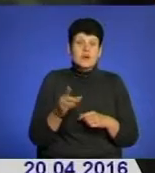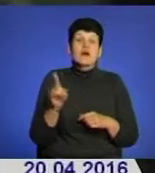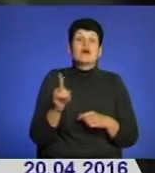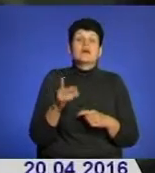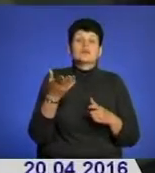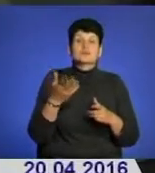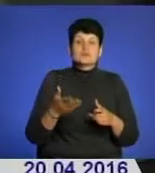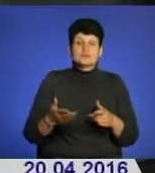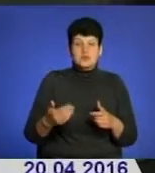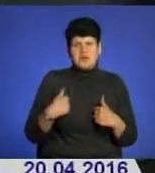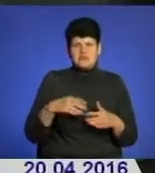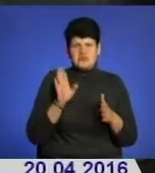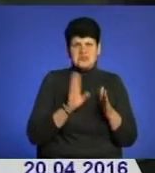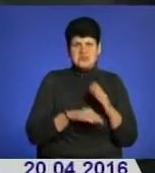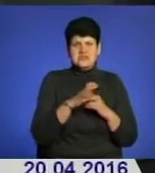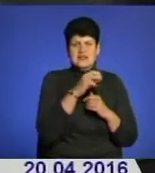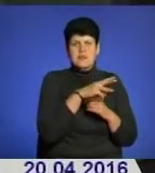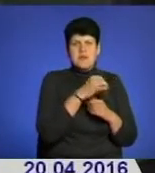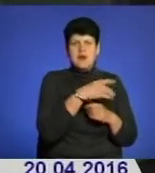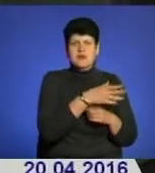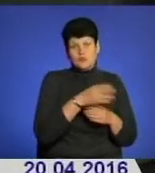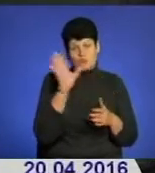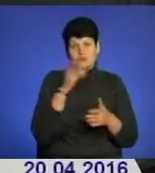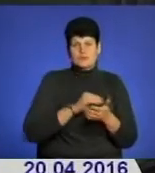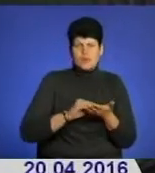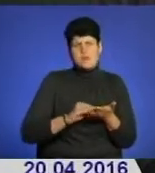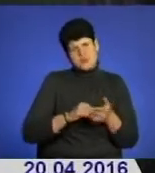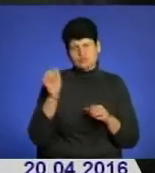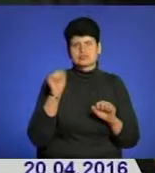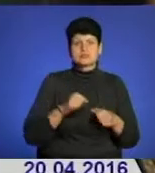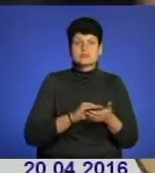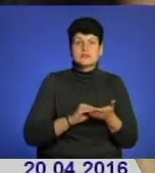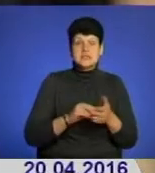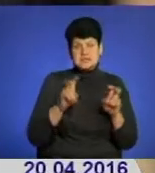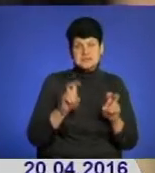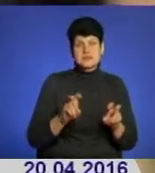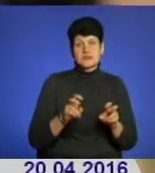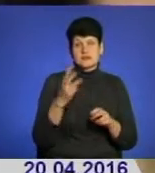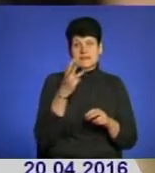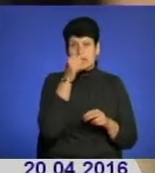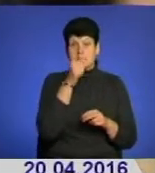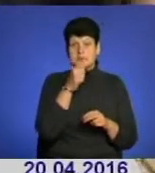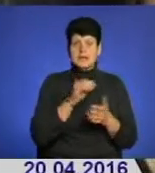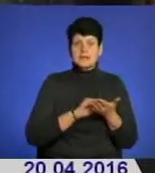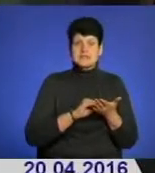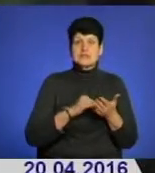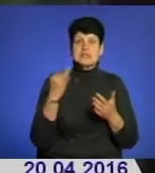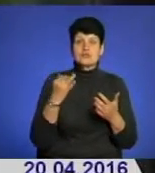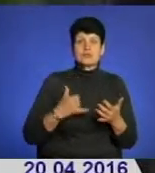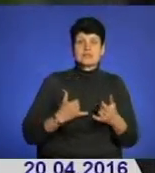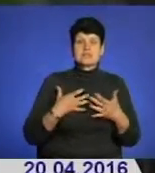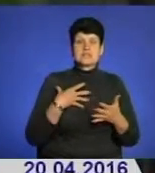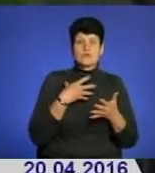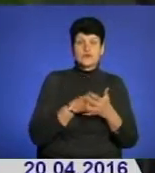що тут такого? Я що гірше за Стефані Майер? От візьму і напишу, сяду і напишу. І сіла, і буквально за три місяці я написала історію для своєї